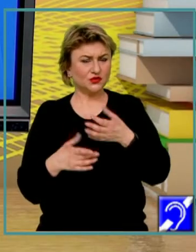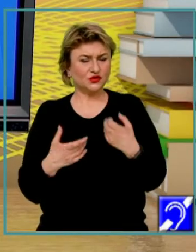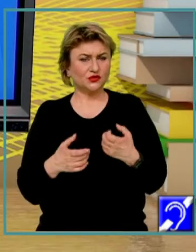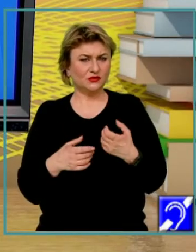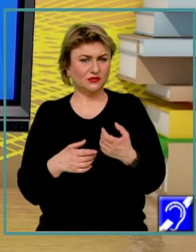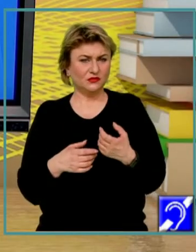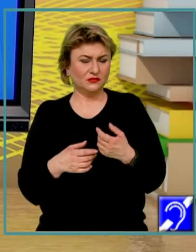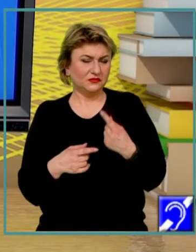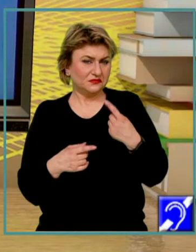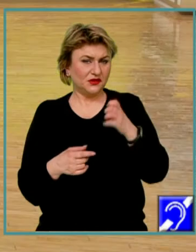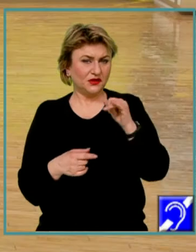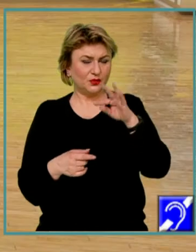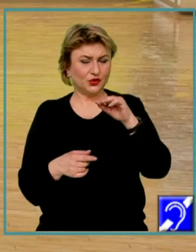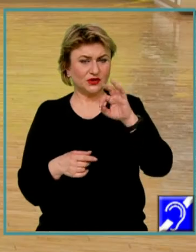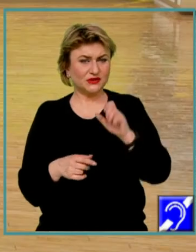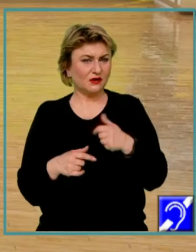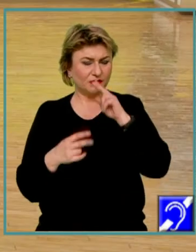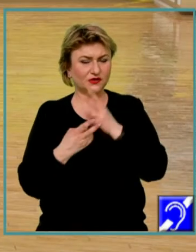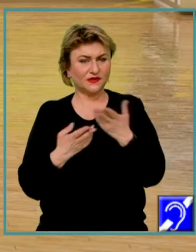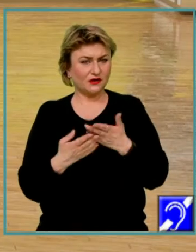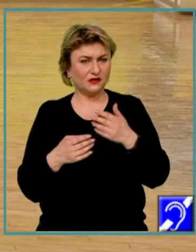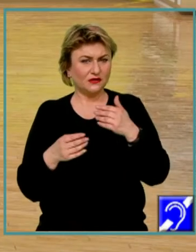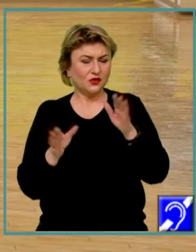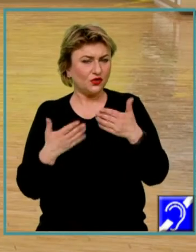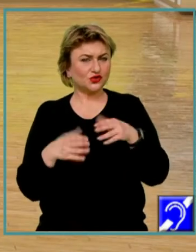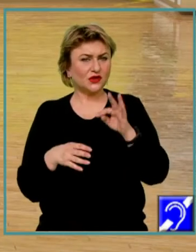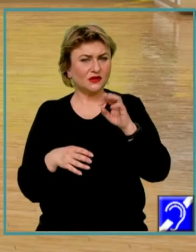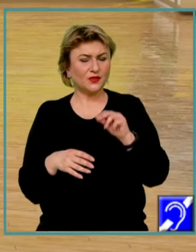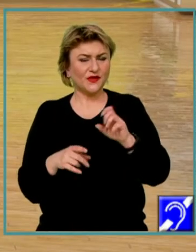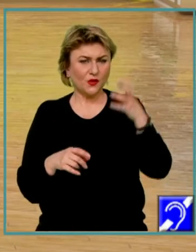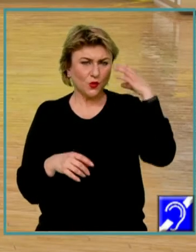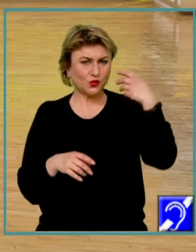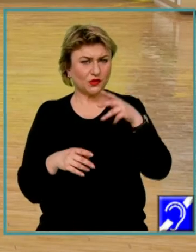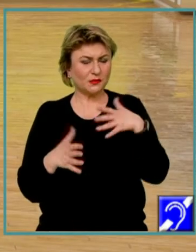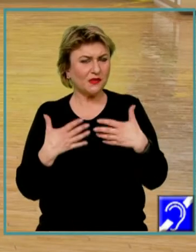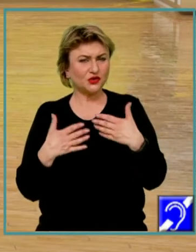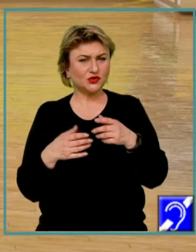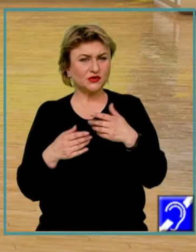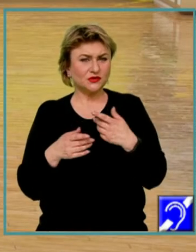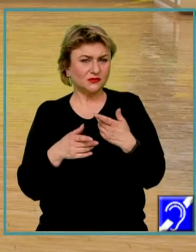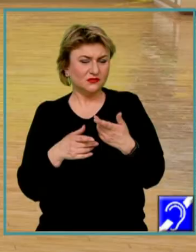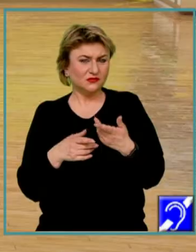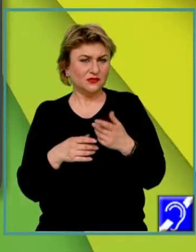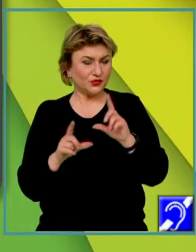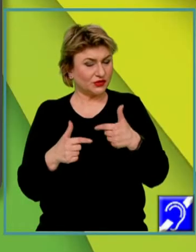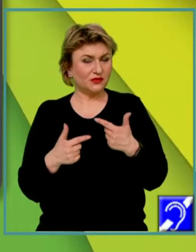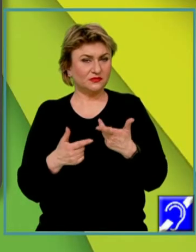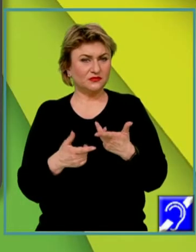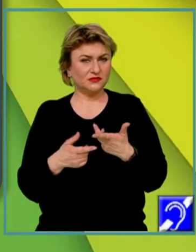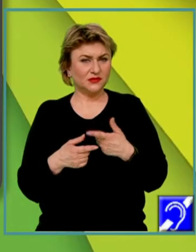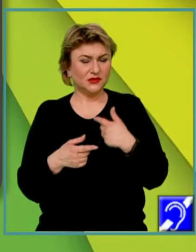să infirme ipoteza, potrivit căreia în orice tip de cultură există imagini stereotipe despre străini. Putem să